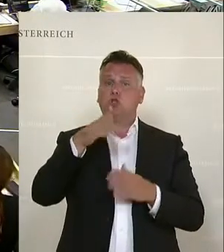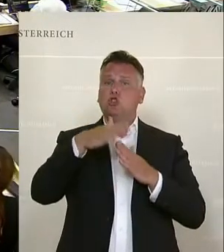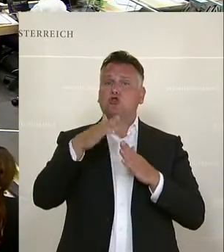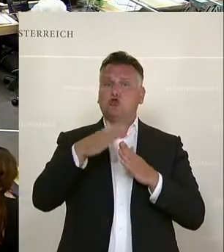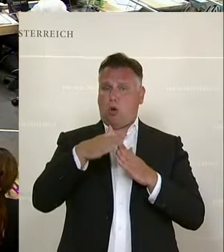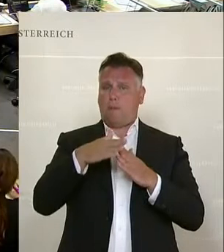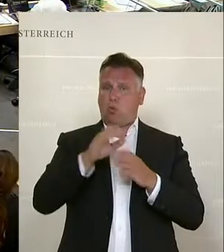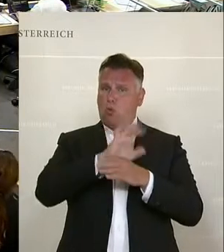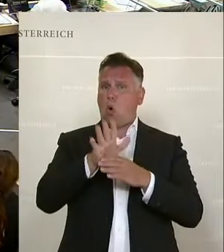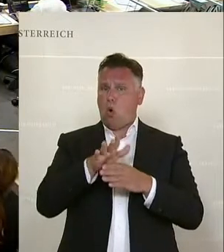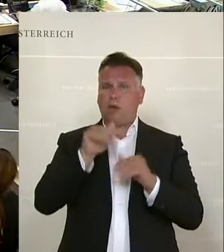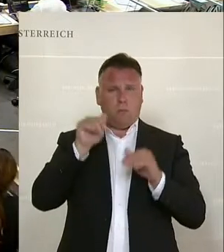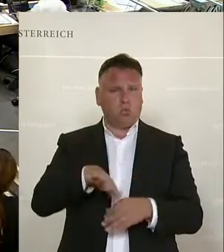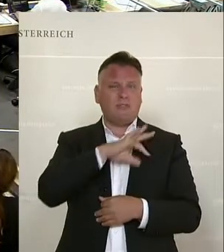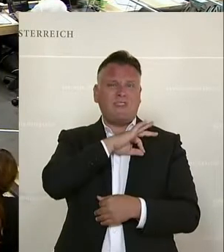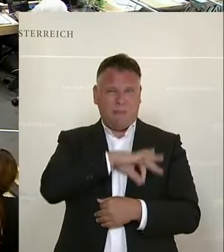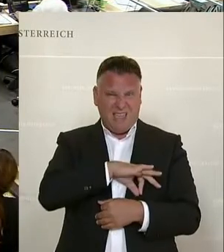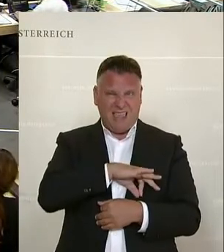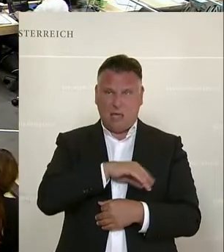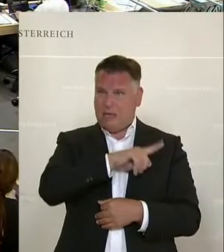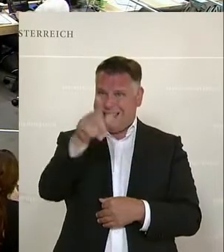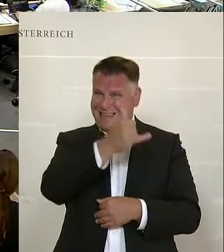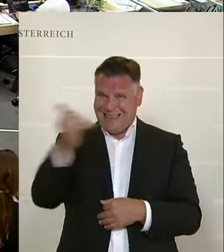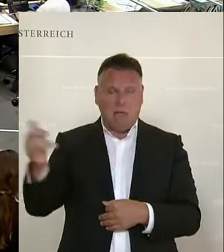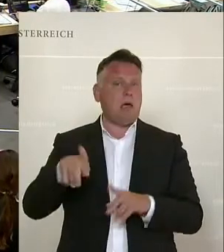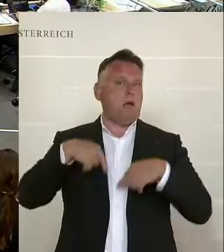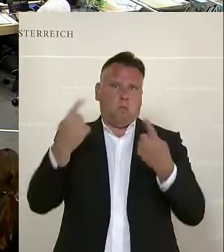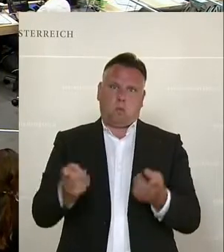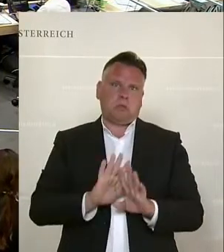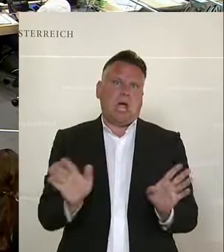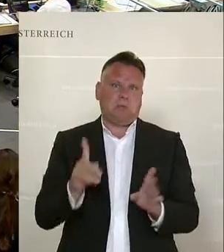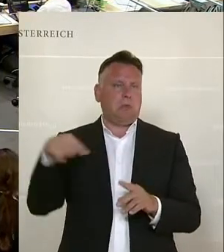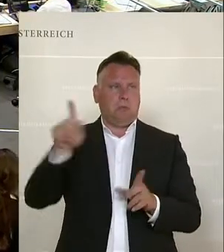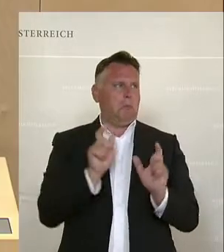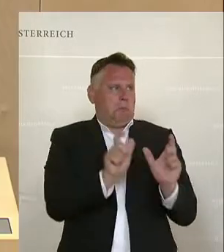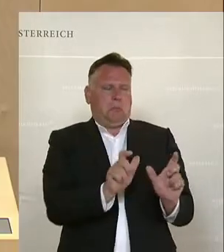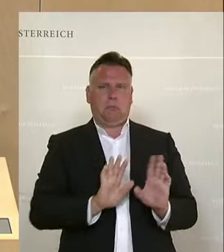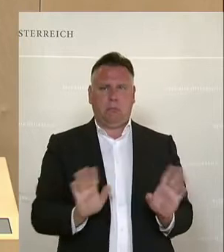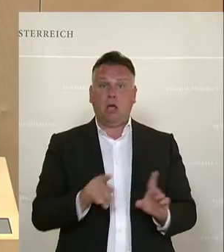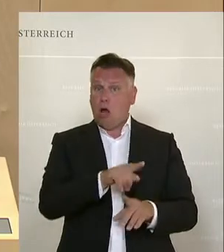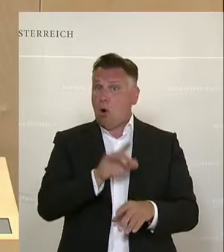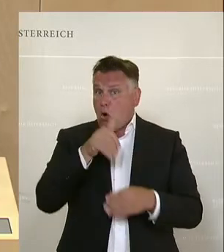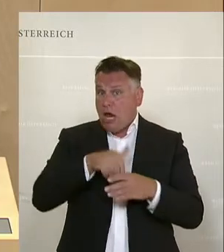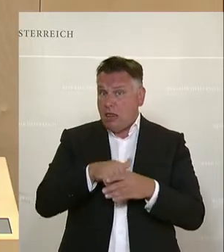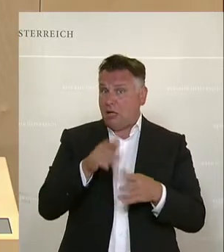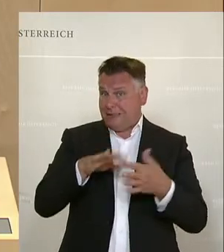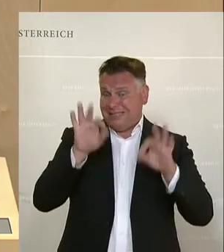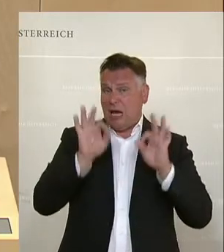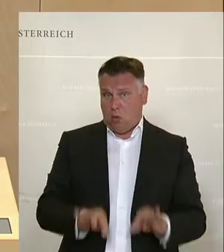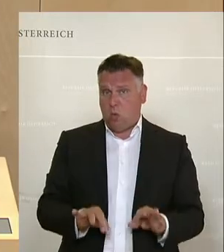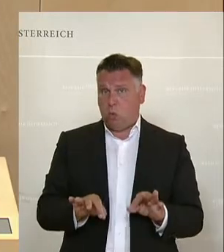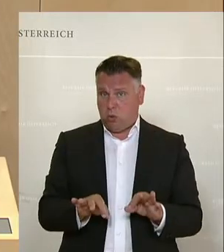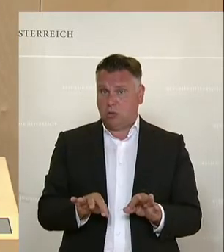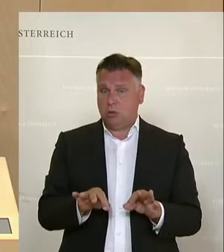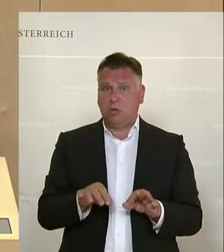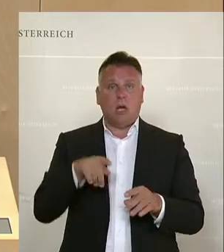-App verpflichtend kommen soll, es verhindert hat. Es verhindert hat und beharrlich verhindert hat, dass eine gute Sache, die der Herr Voetek auch angesprochen